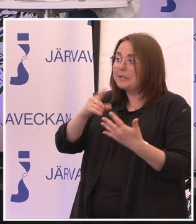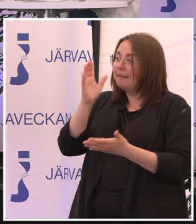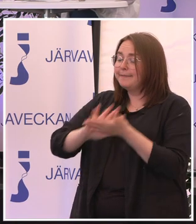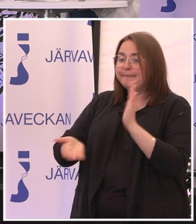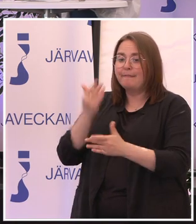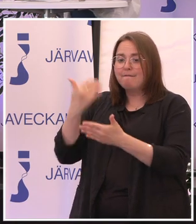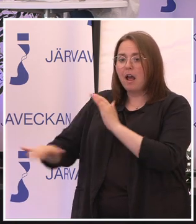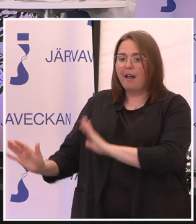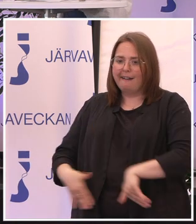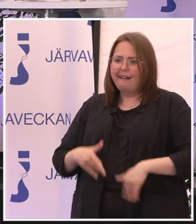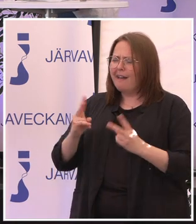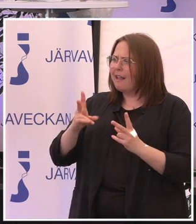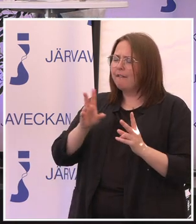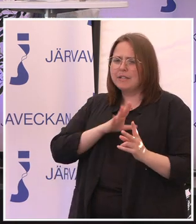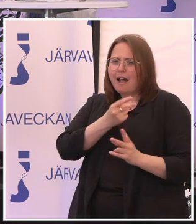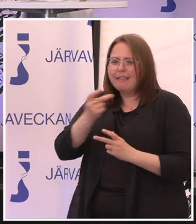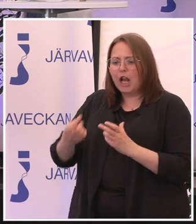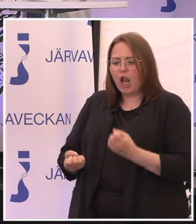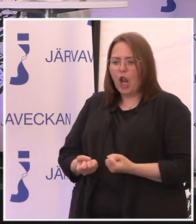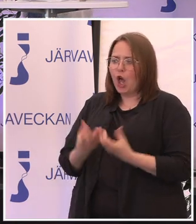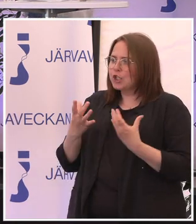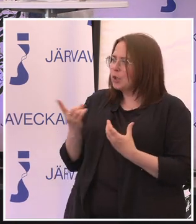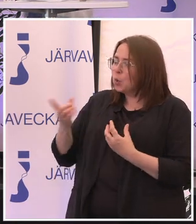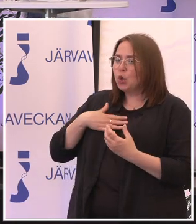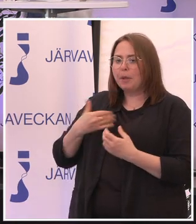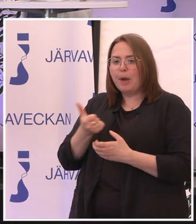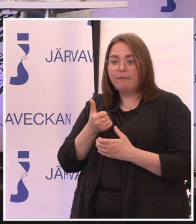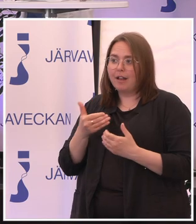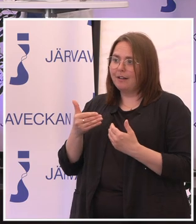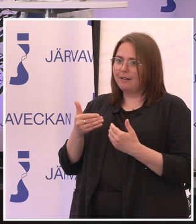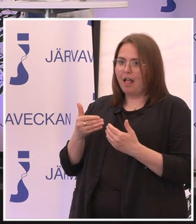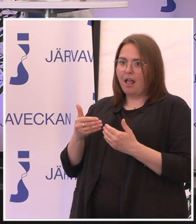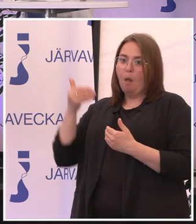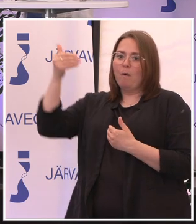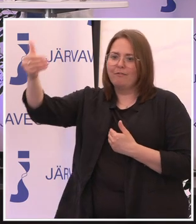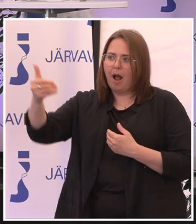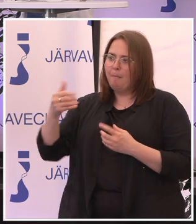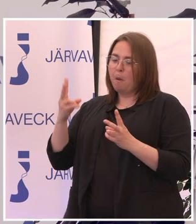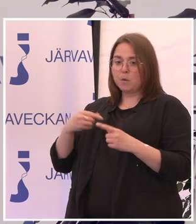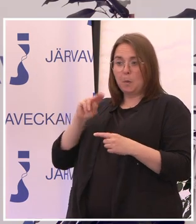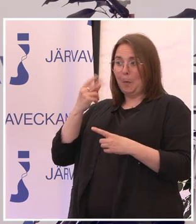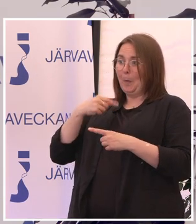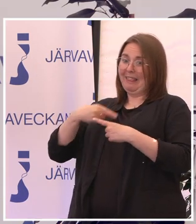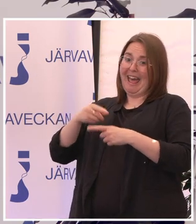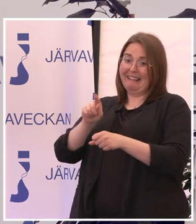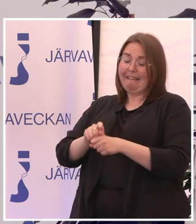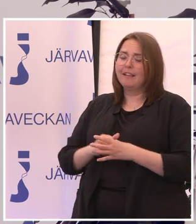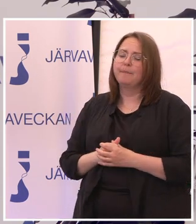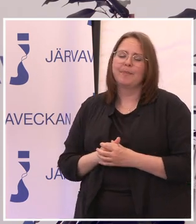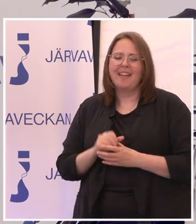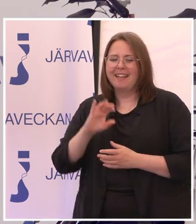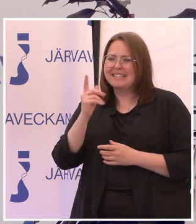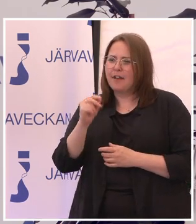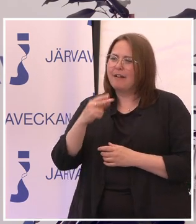Eller finns det andra lösningar som du ser som nödvändiga, både på kort men också på lång sikt? Man skulle lösa väldigt mycket genom att